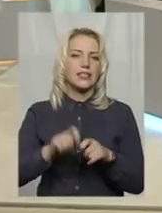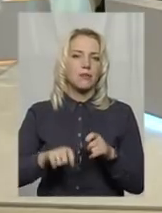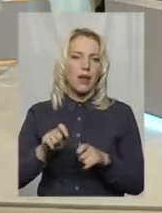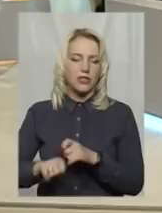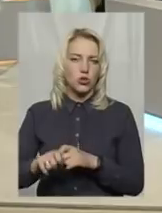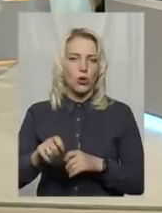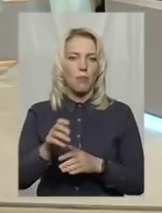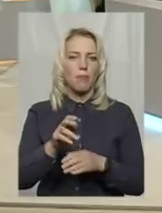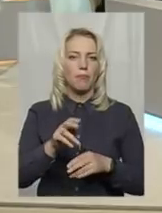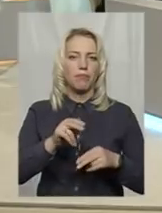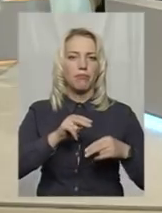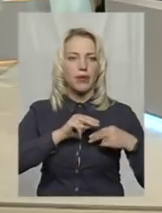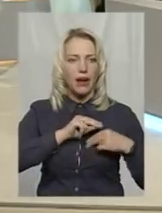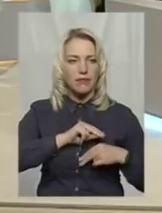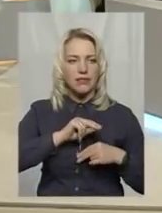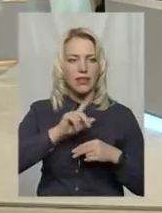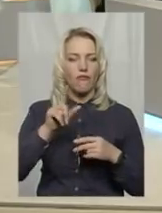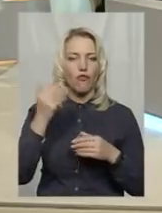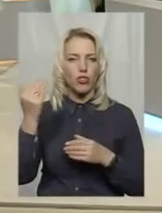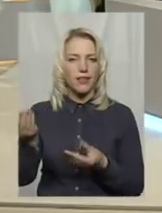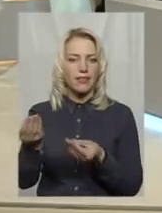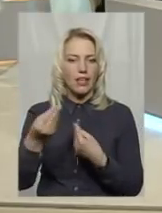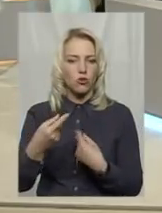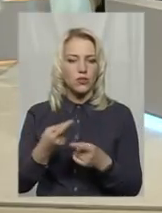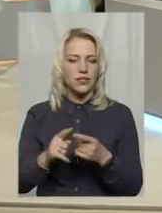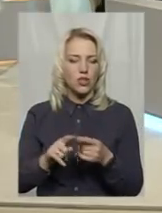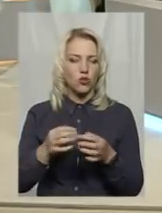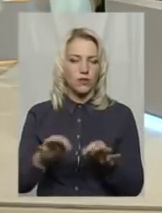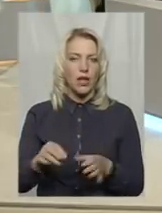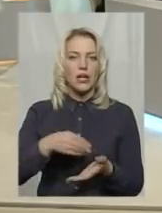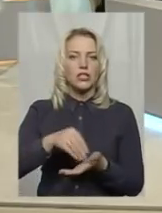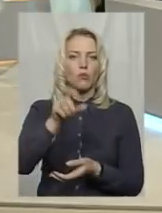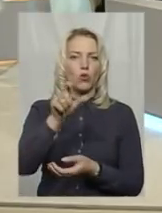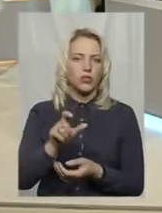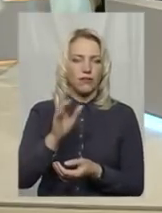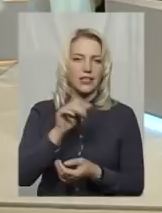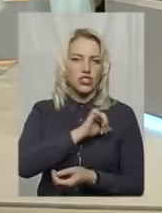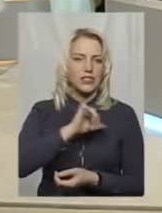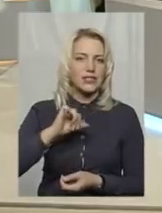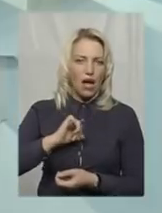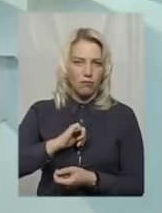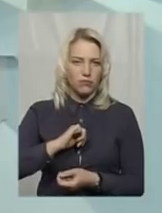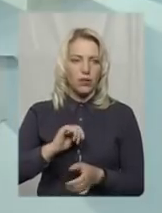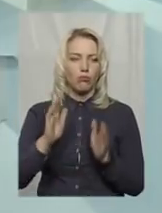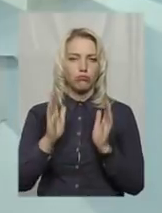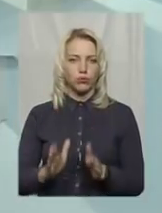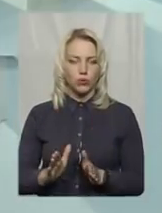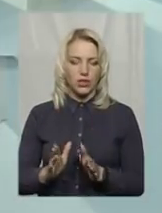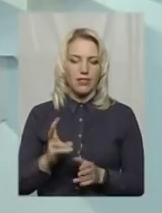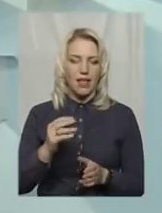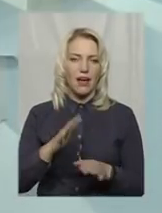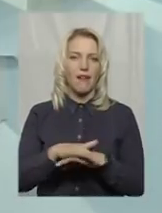на виконання газонебезпечних робіт. Тобто споживач самостійно буде на ринкових